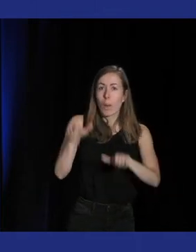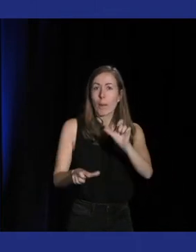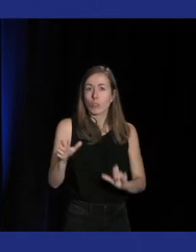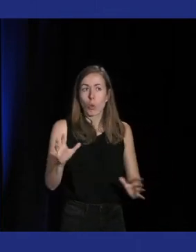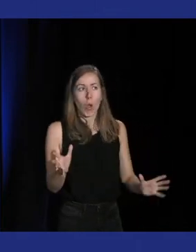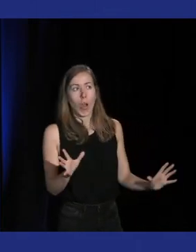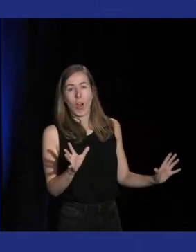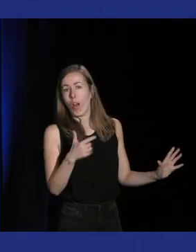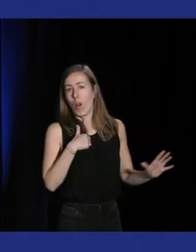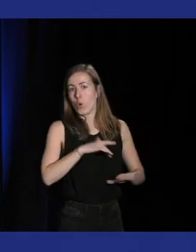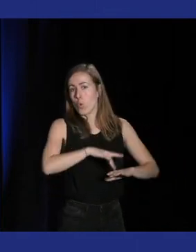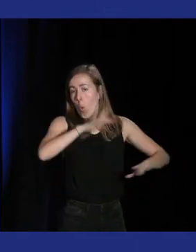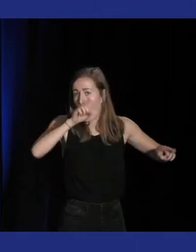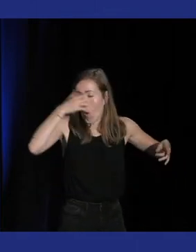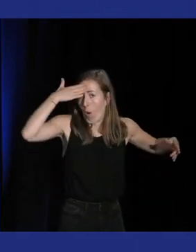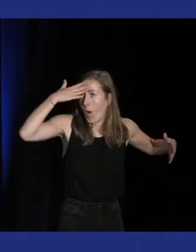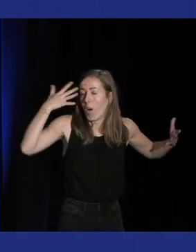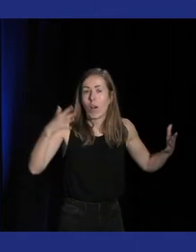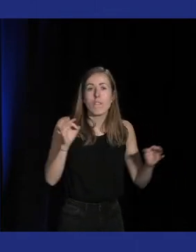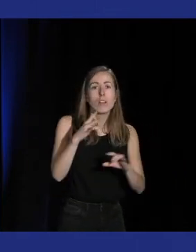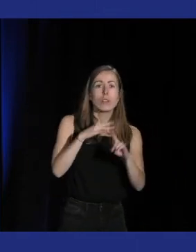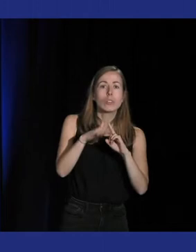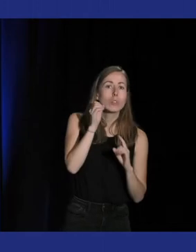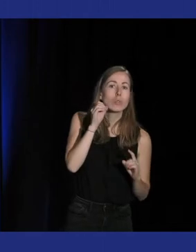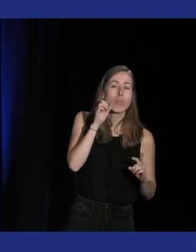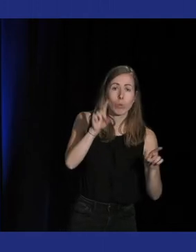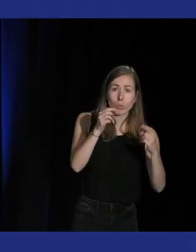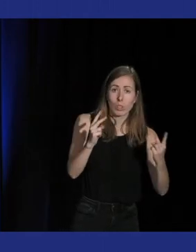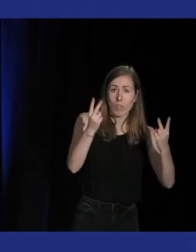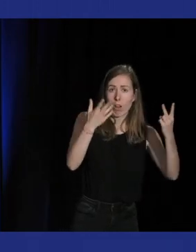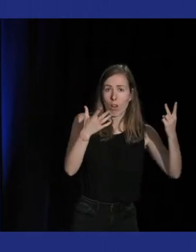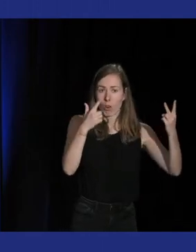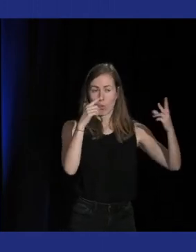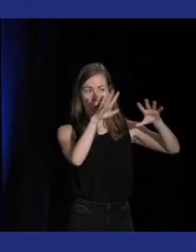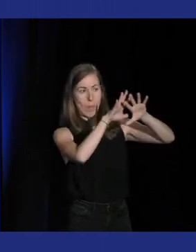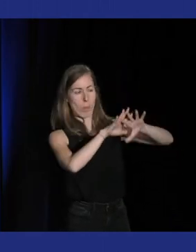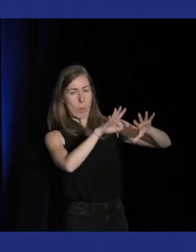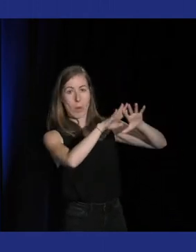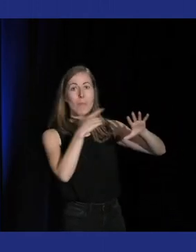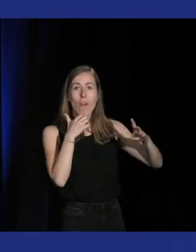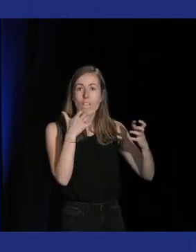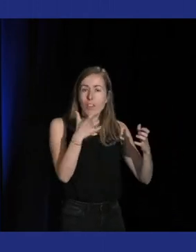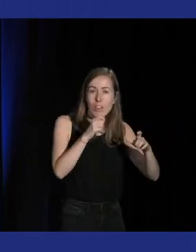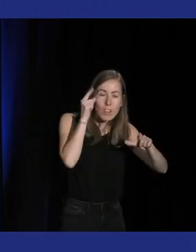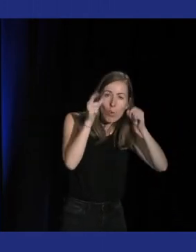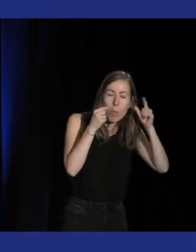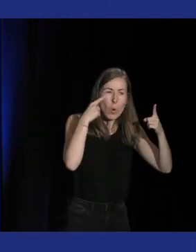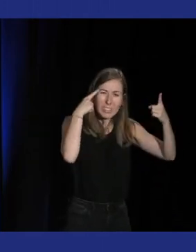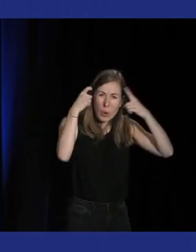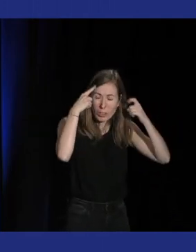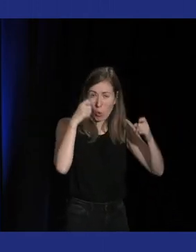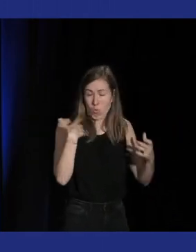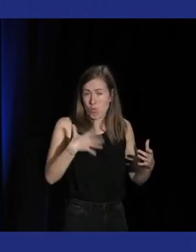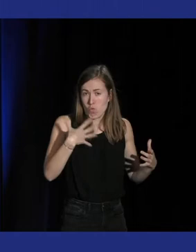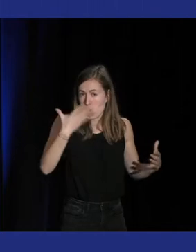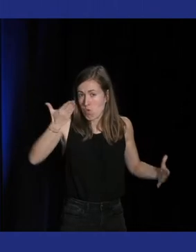qui est malgré tout encore socialement un espèce de truc très mystérieux dès qu'on veut rentrer un petit peu dans la technique, dans la théorie tout de suite ça paraît très